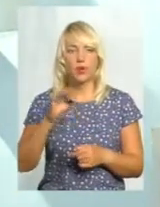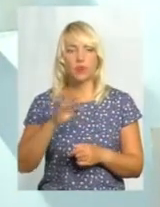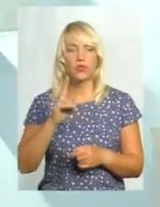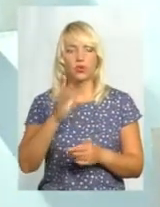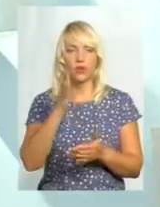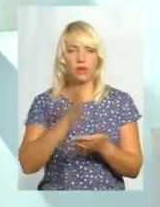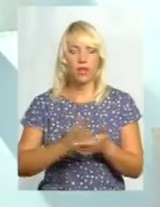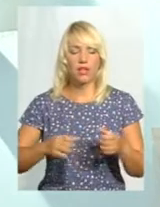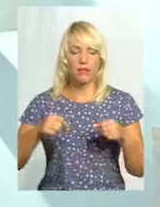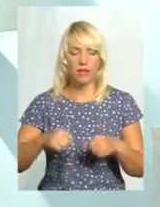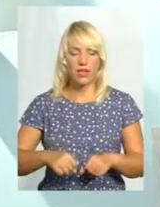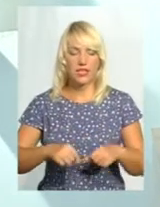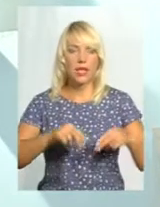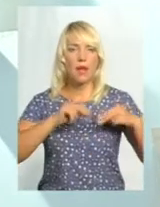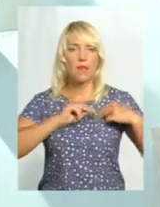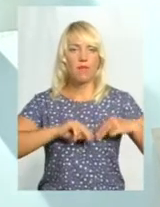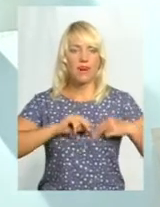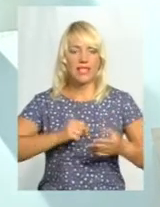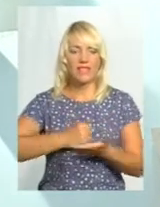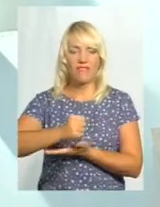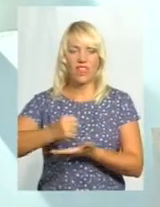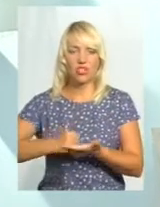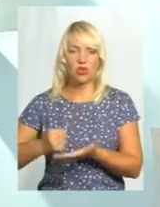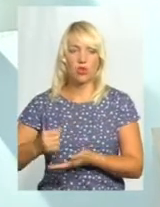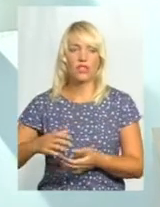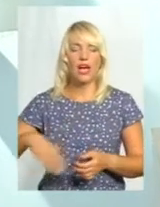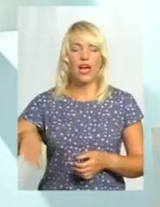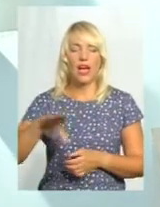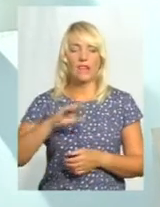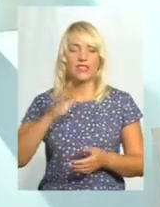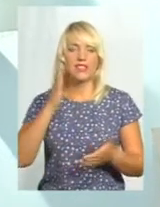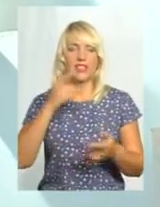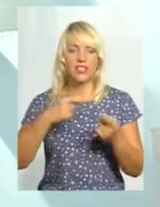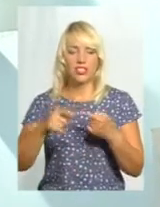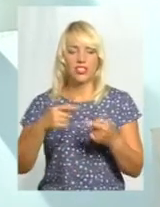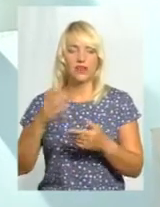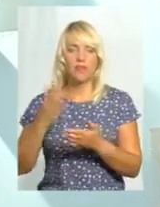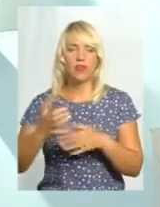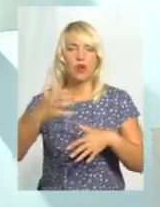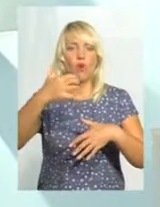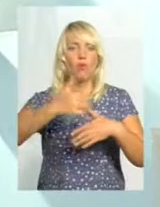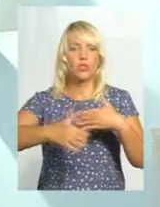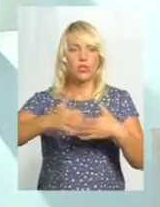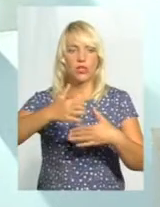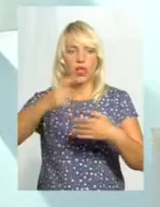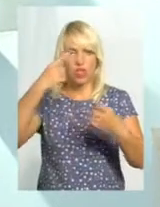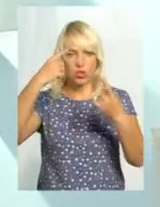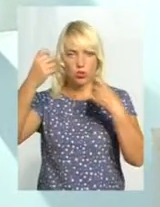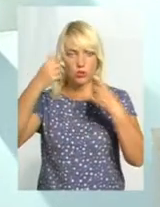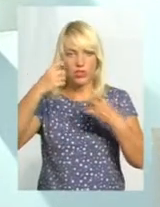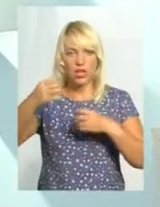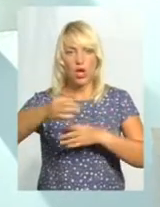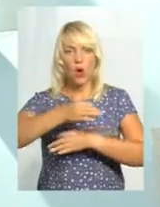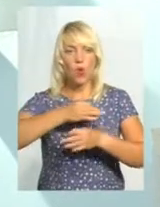Інші мають вид діяльності, неліцензований, який називається, посередницькі інформаційно-консультативні послуги вони